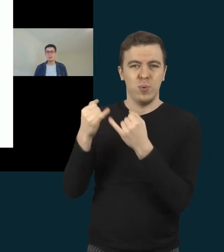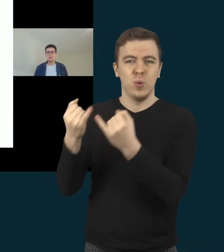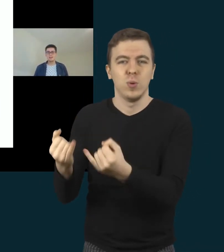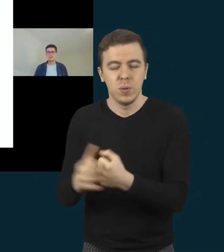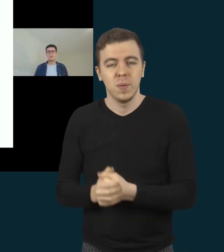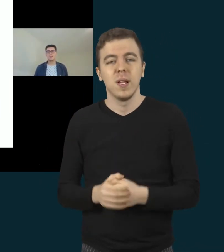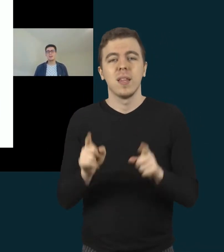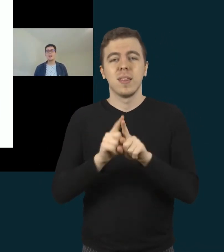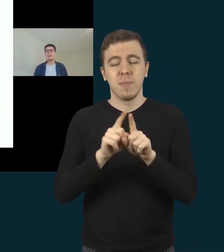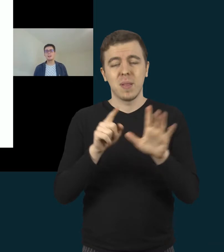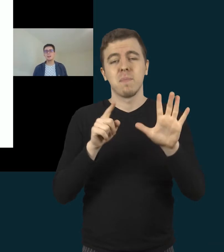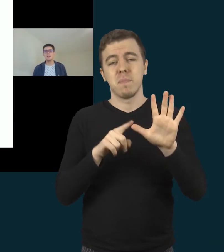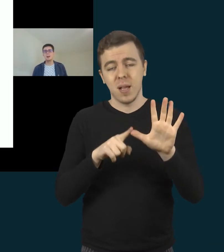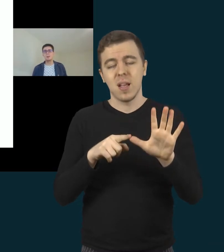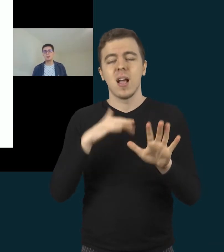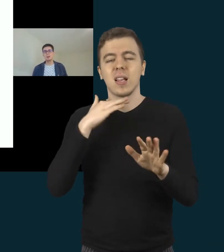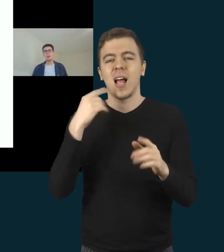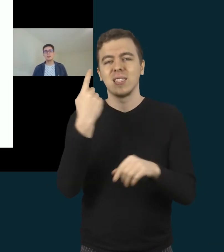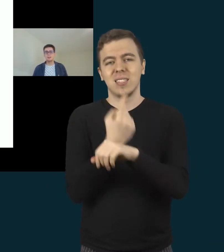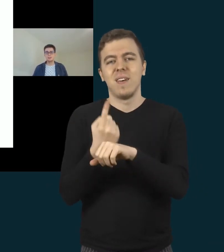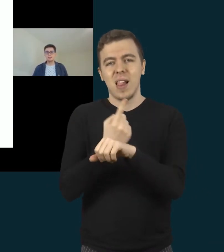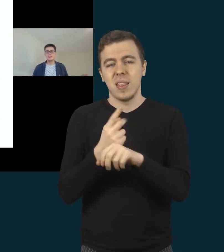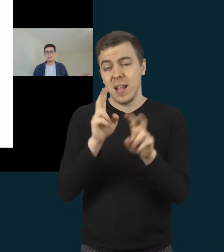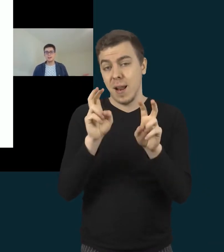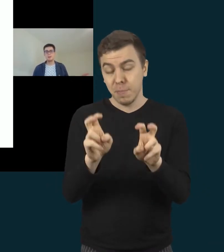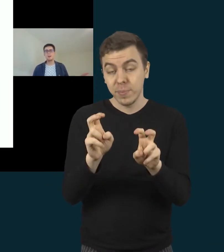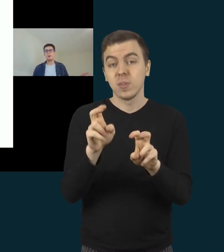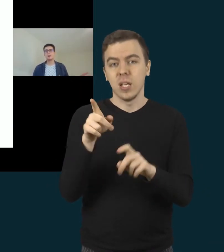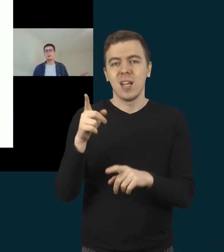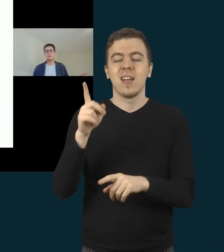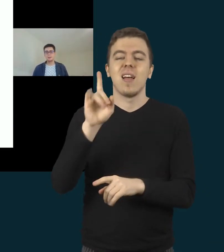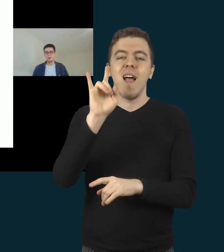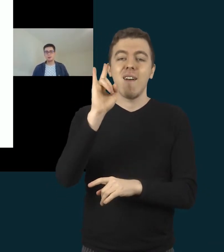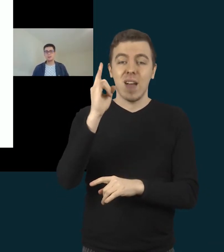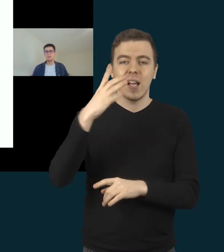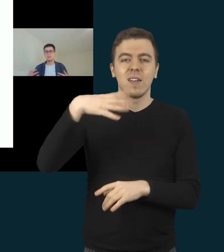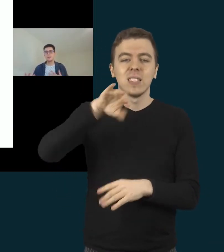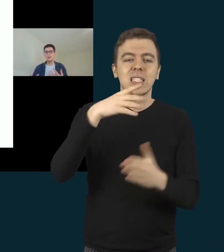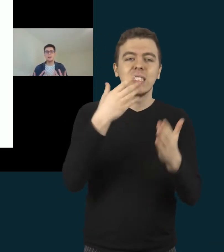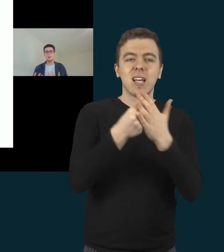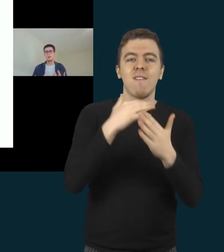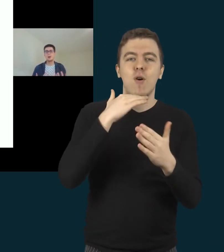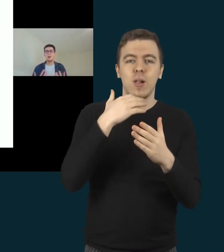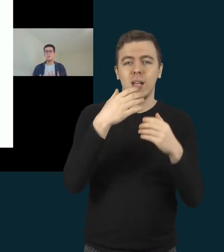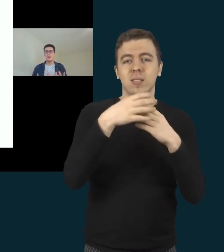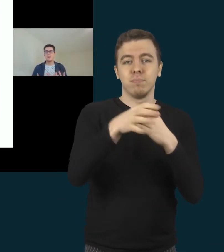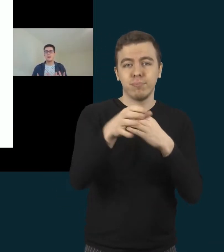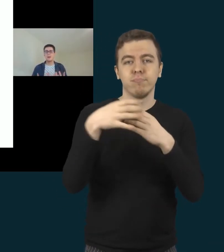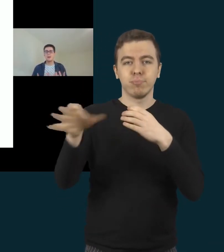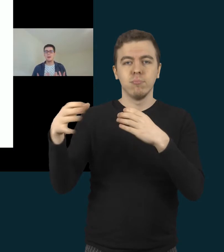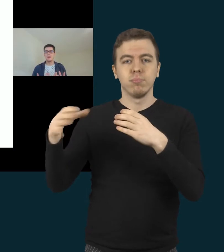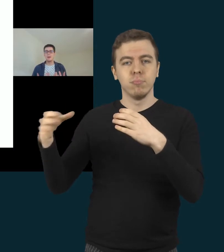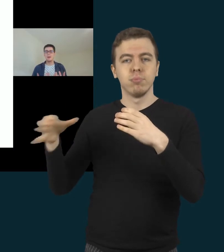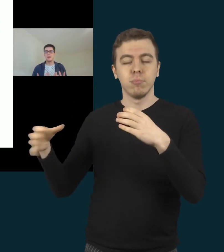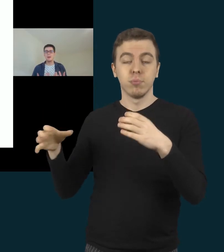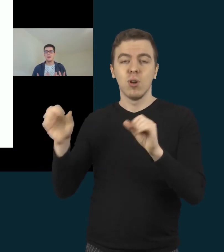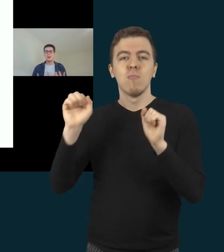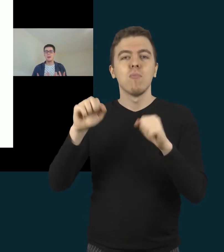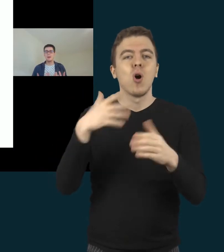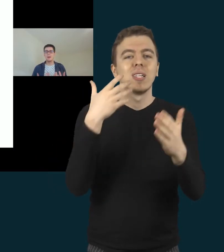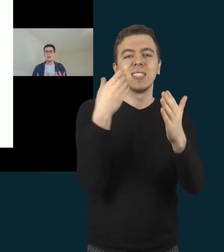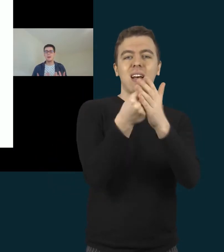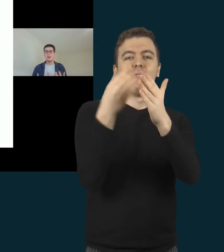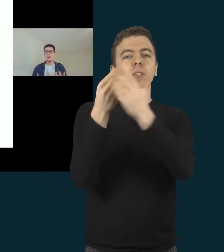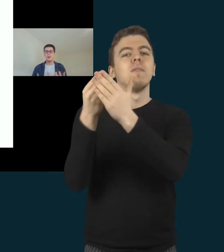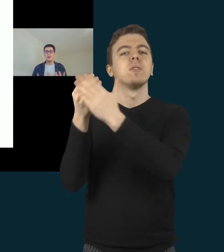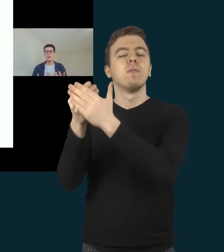irgi klasės valandėlę, kai mokiniai išsiskirdavo į savo klasės ir galėdavo artimiau pamantrauti su savo